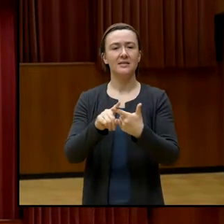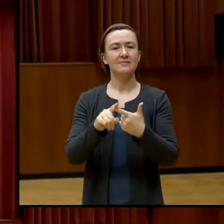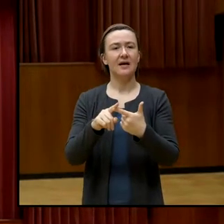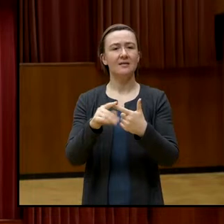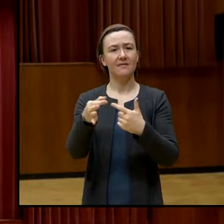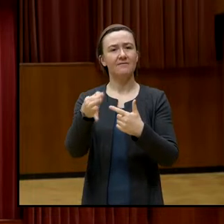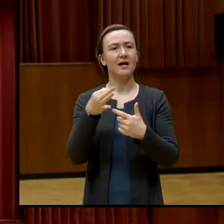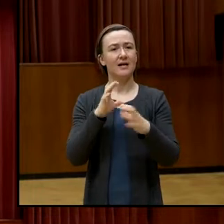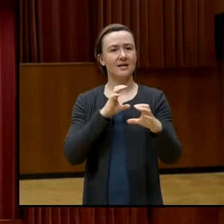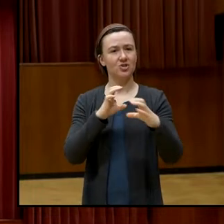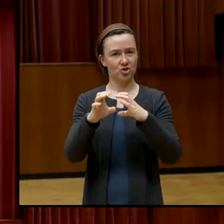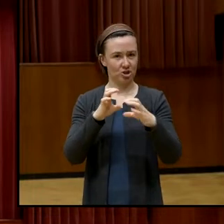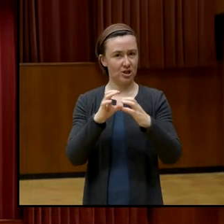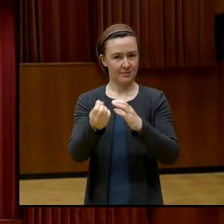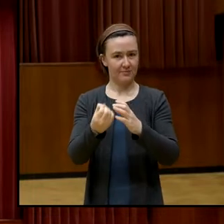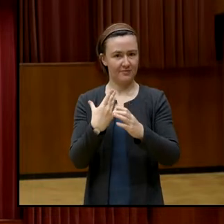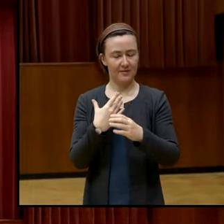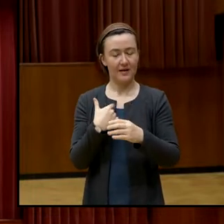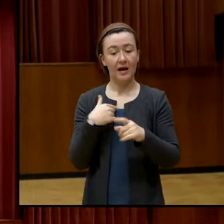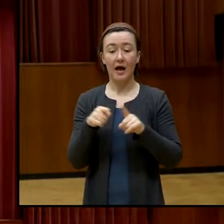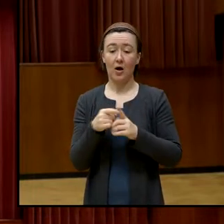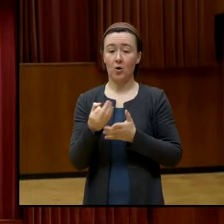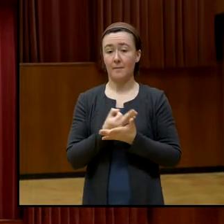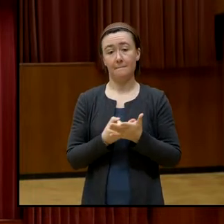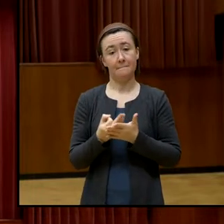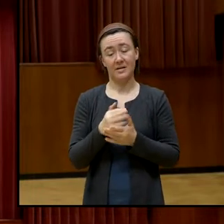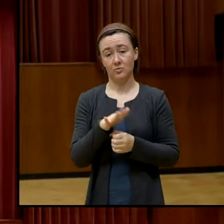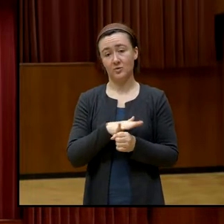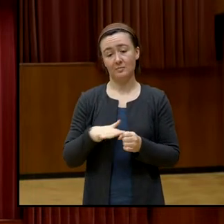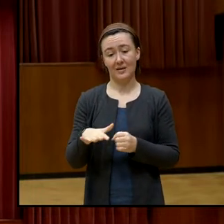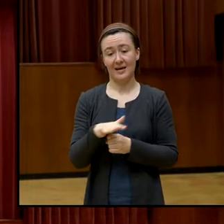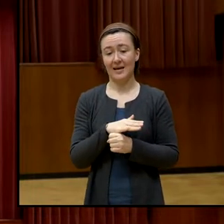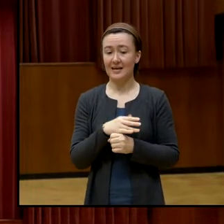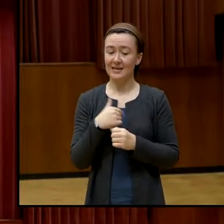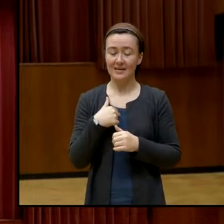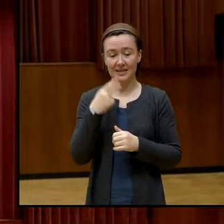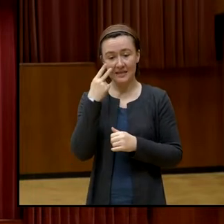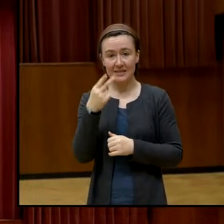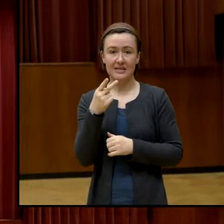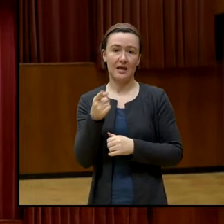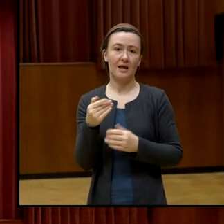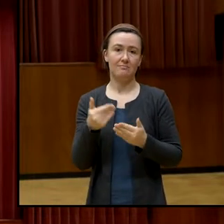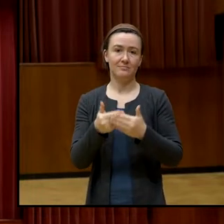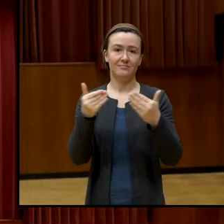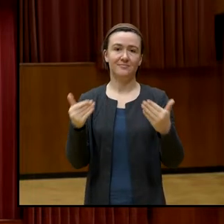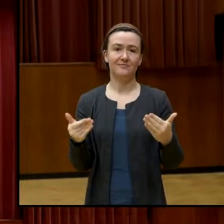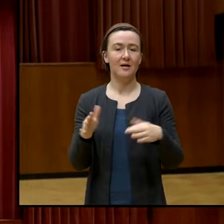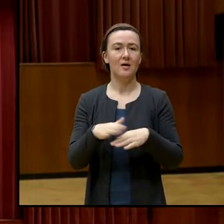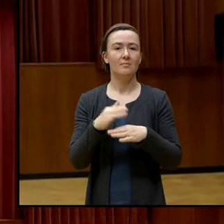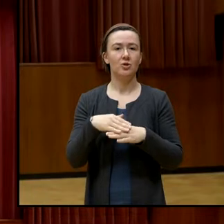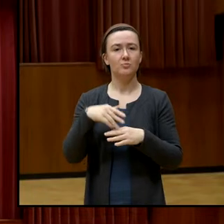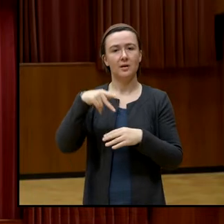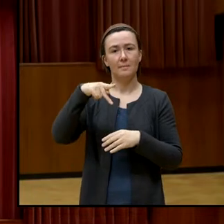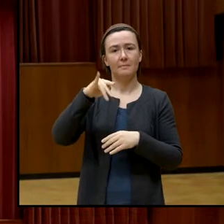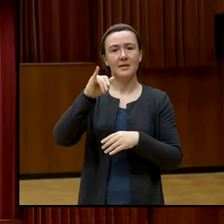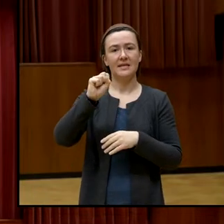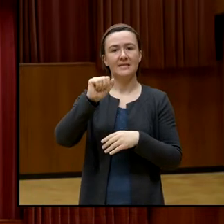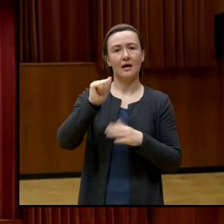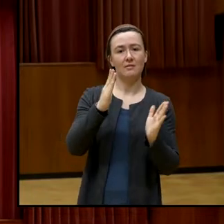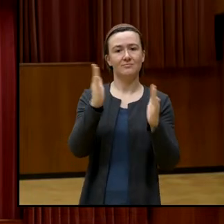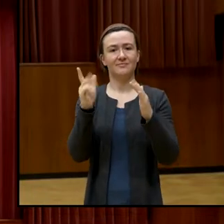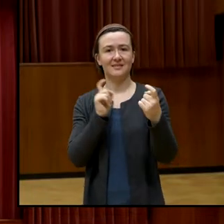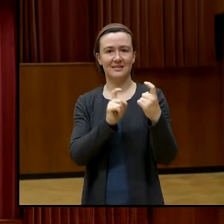Diskrepanz erlebe ich ja auch im Bildungsbereich, bei jeder BISA-Diskussion komme darauf, dass beispielsweise das frühe